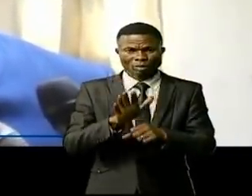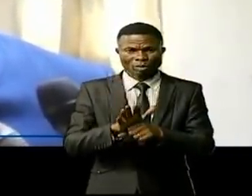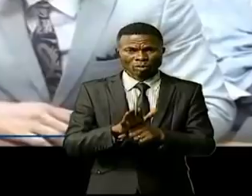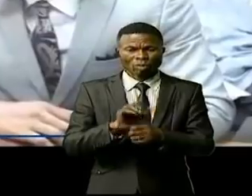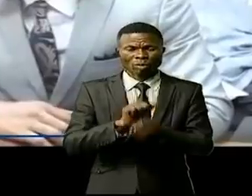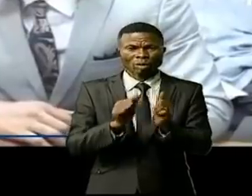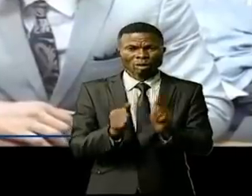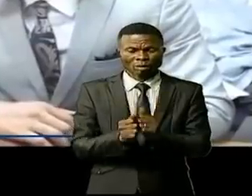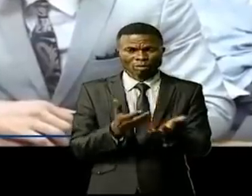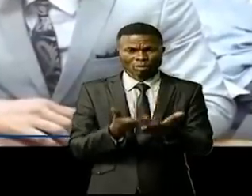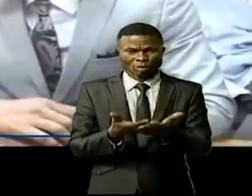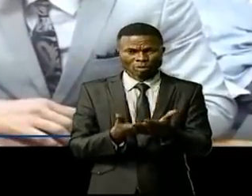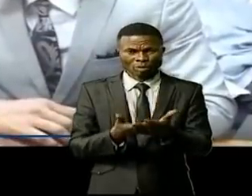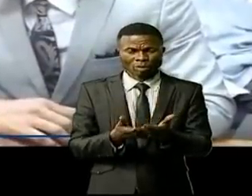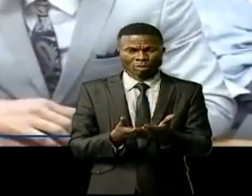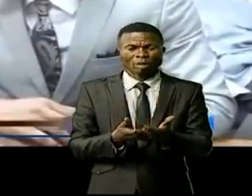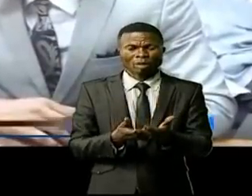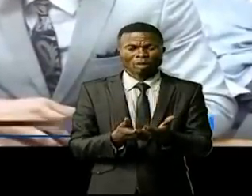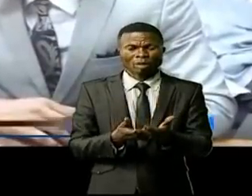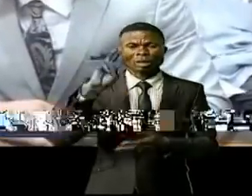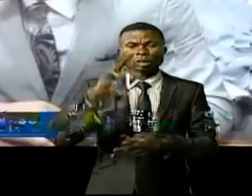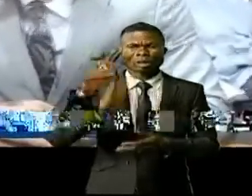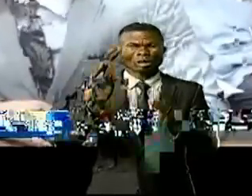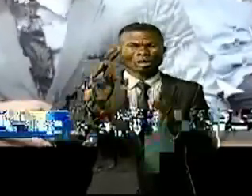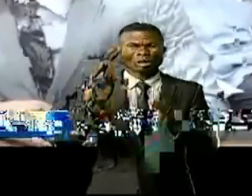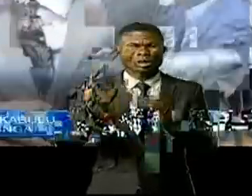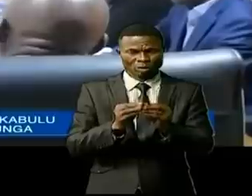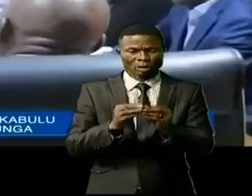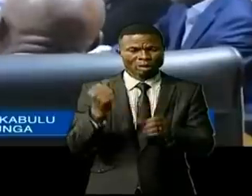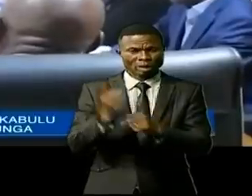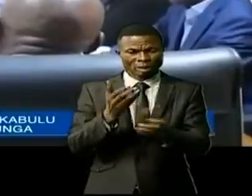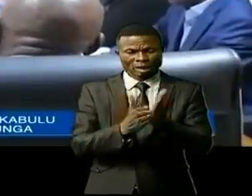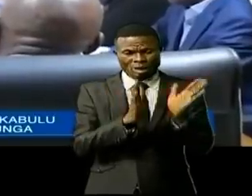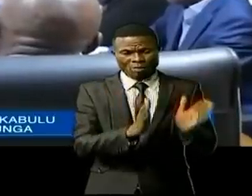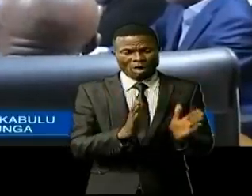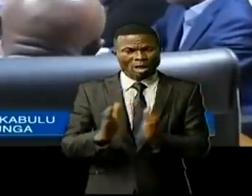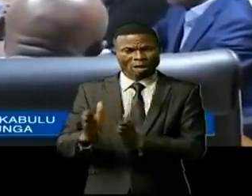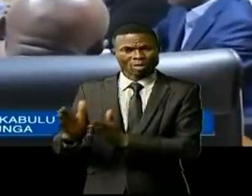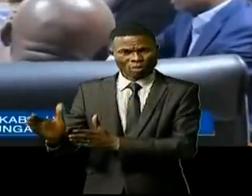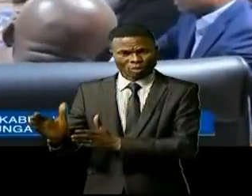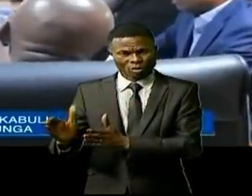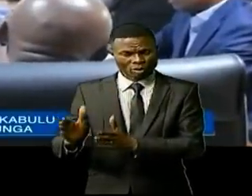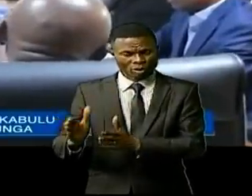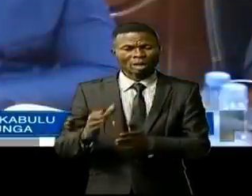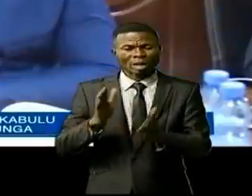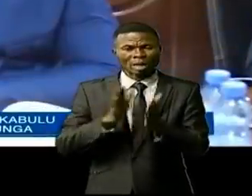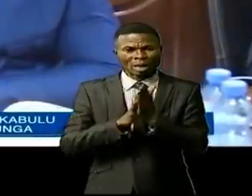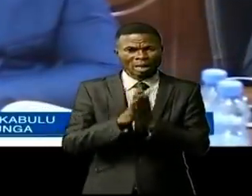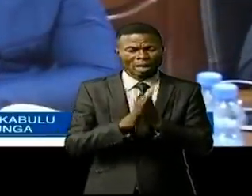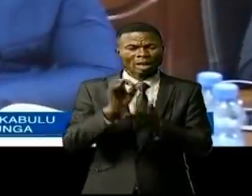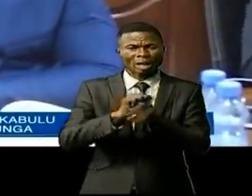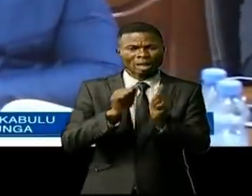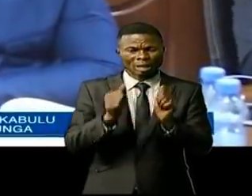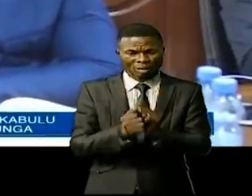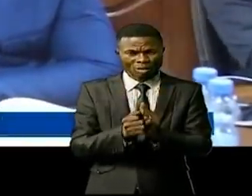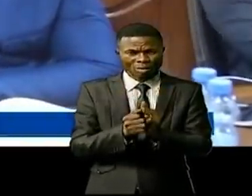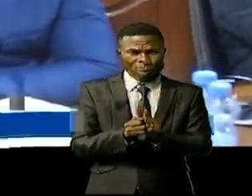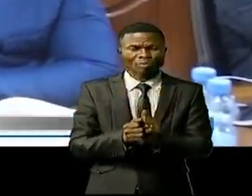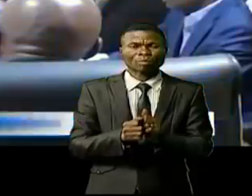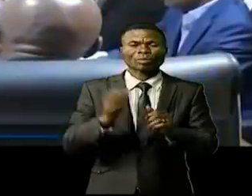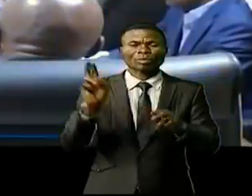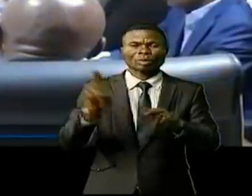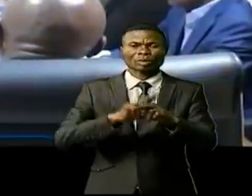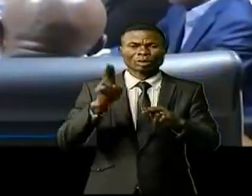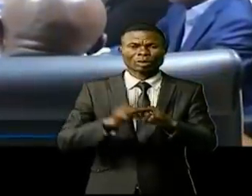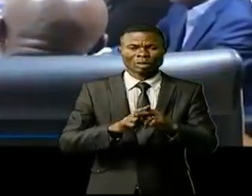de corruption. Il s'y est dénoté que la troisième réunion de ses travaux préparatoires va aborder les questions liées à l'exécutif